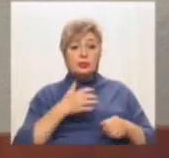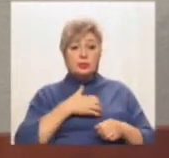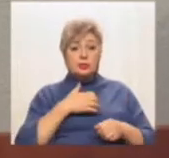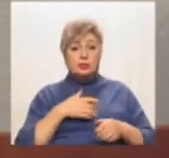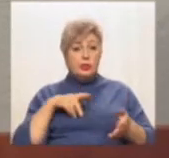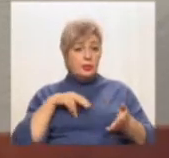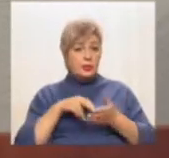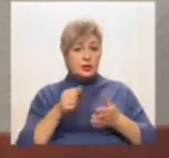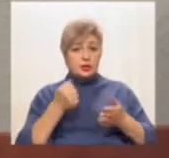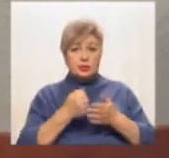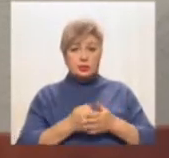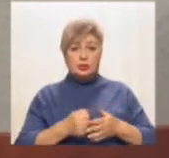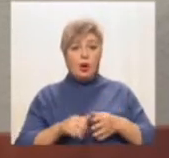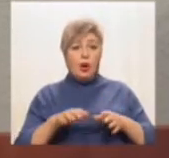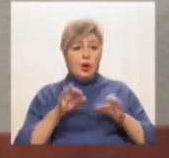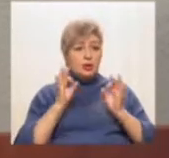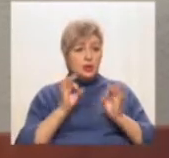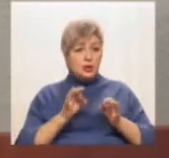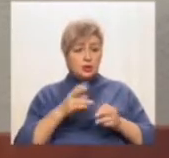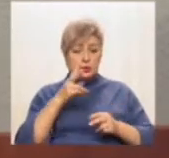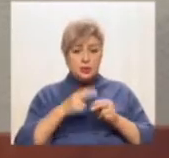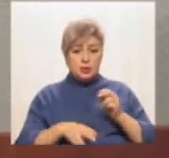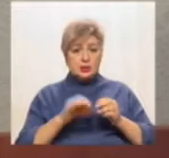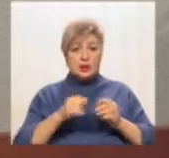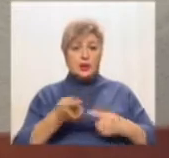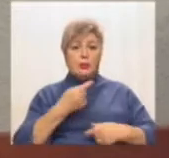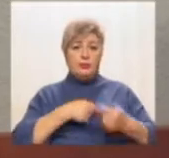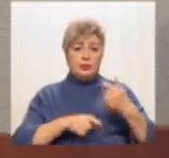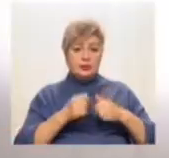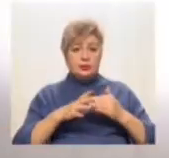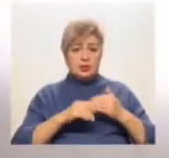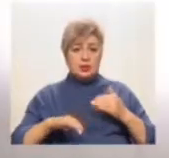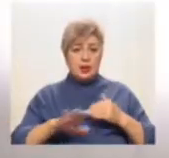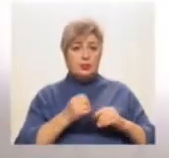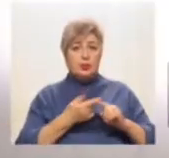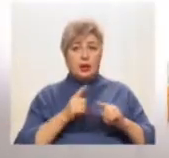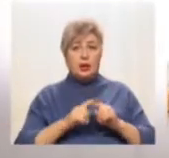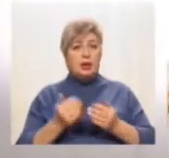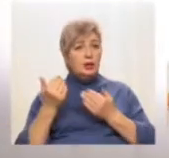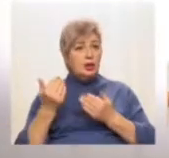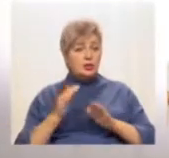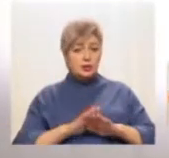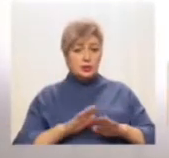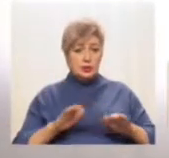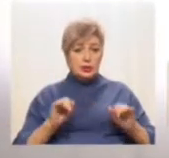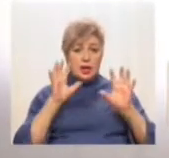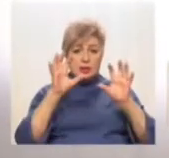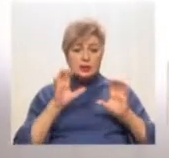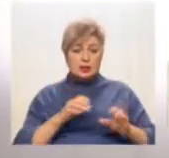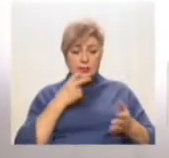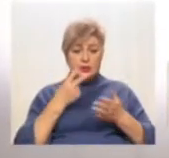до логічного кінця цієї справи і повернути цю землю, яка належить дітям. Закон передбачає, що матеріальна